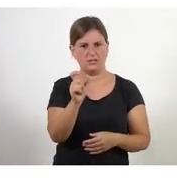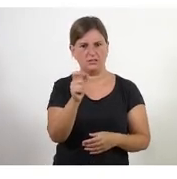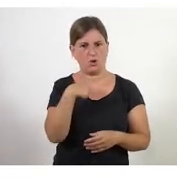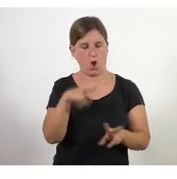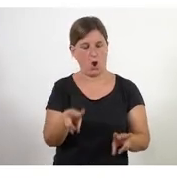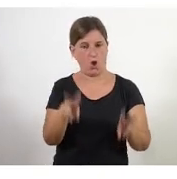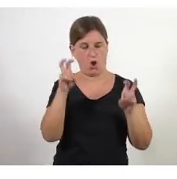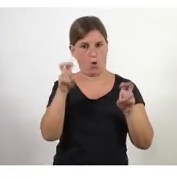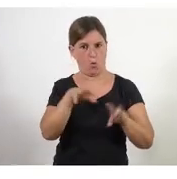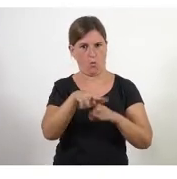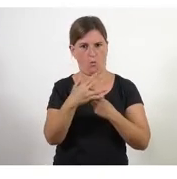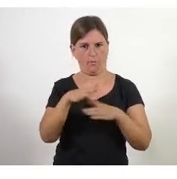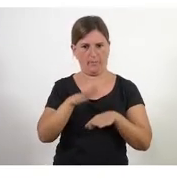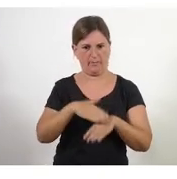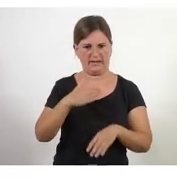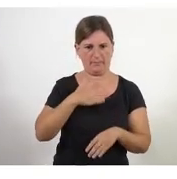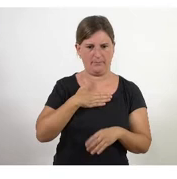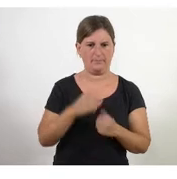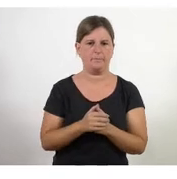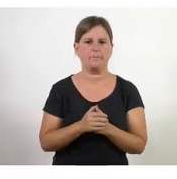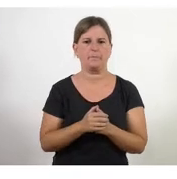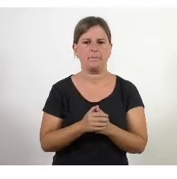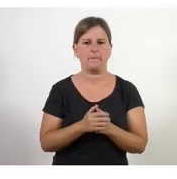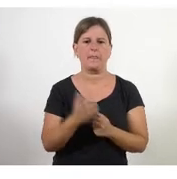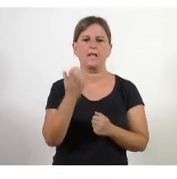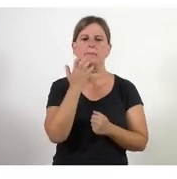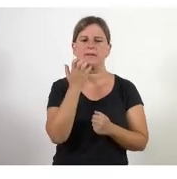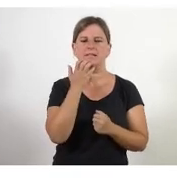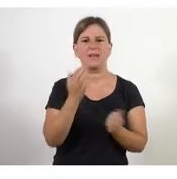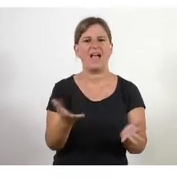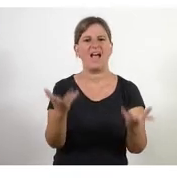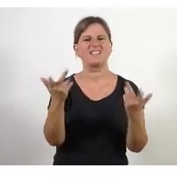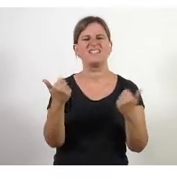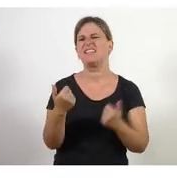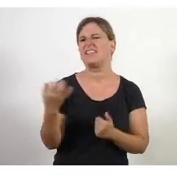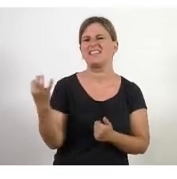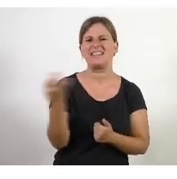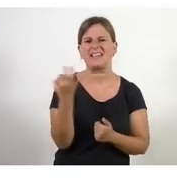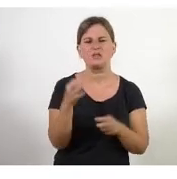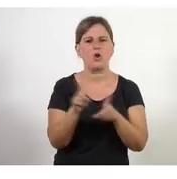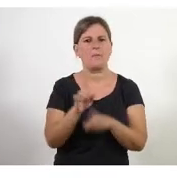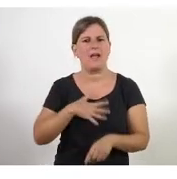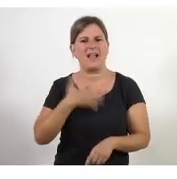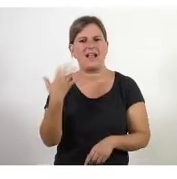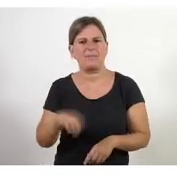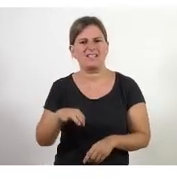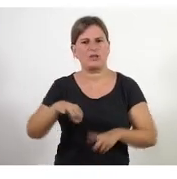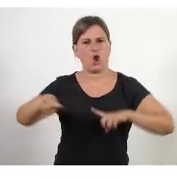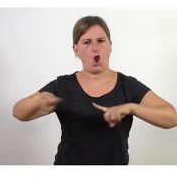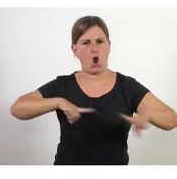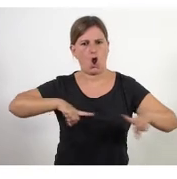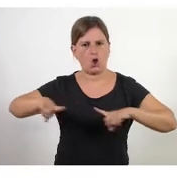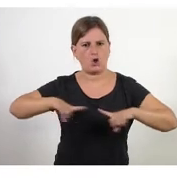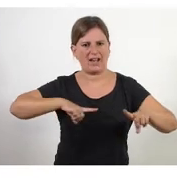nou per a mi llavors des d'aquí hem d'entendre l'agilitat com aquesta capacitat de l'organització